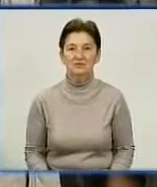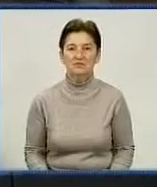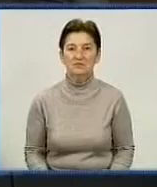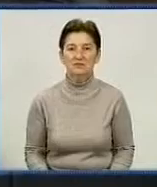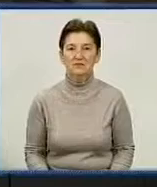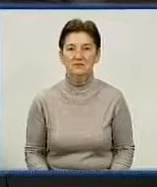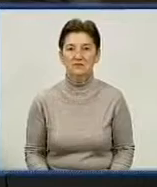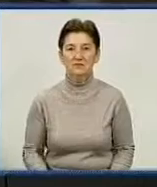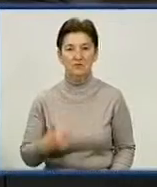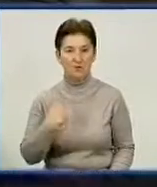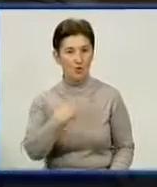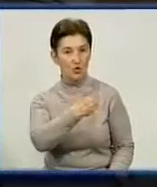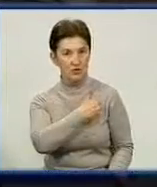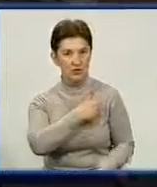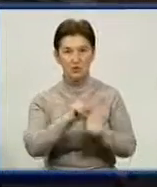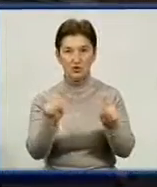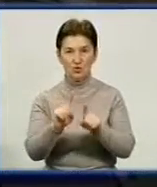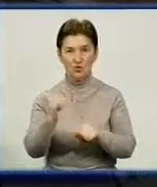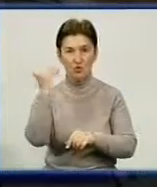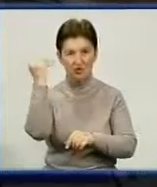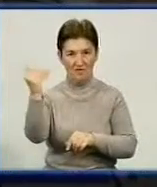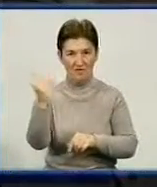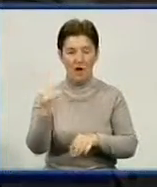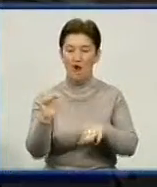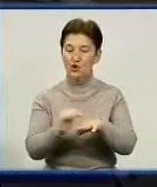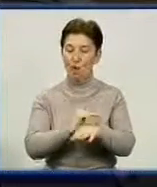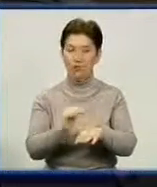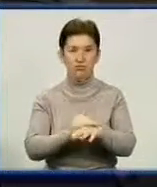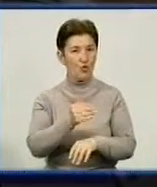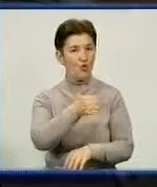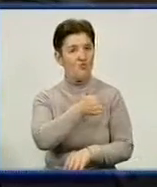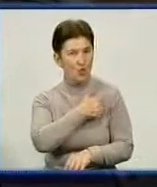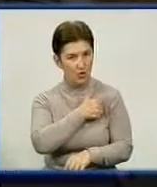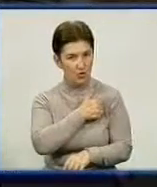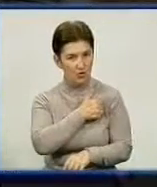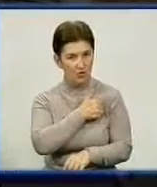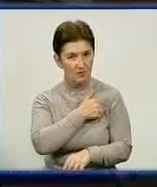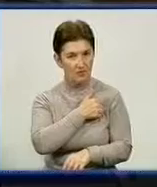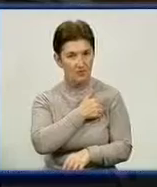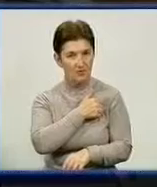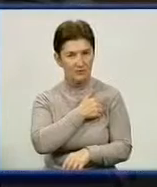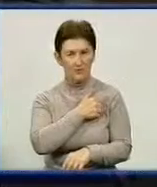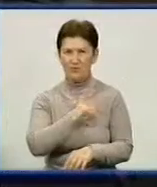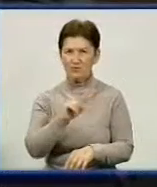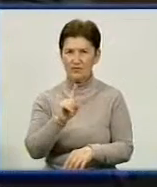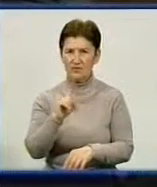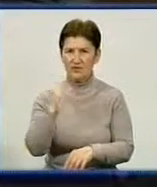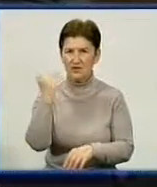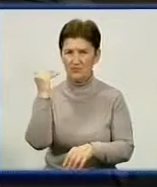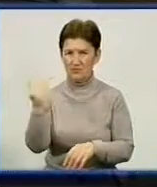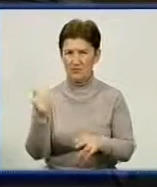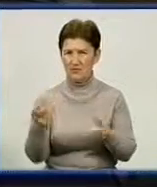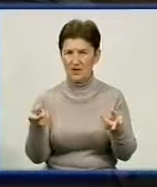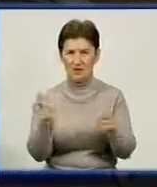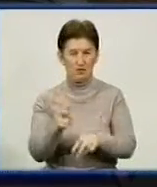Ми хотіли, щоб ви проявили добру вору, громадську позицію та власну совість, якщо вона в вас залишилась хоч